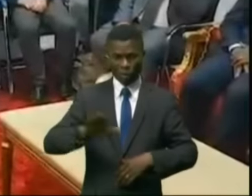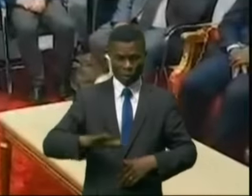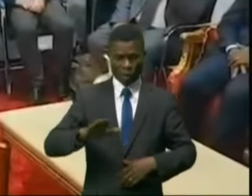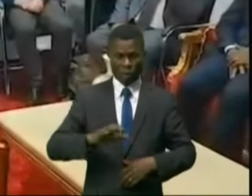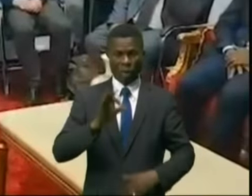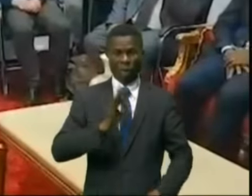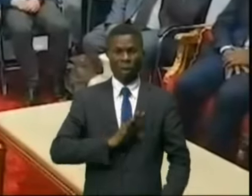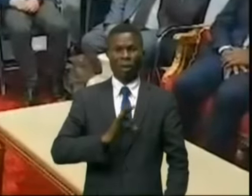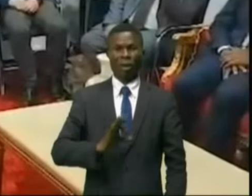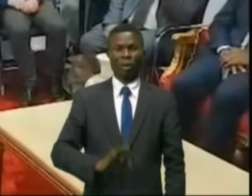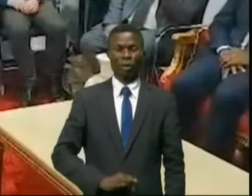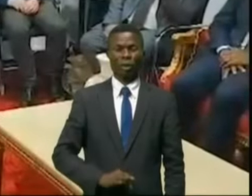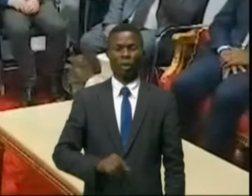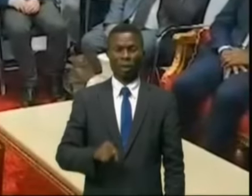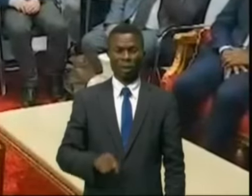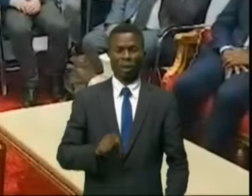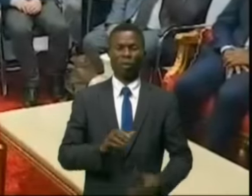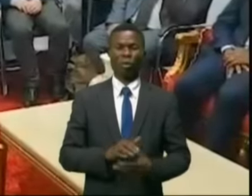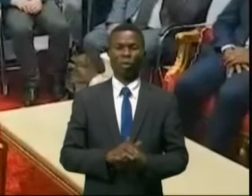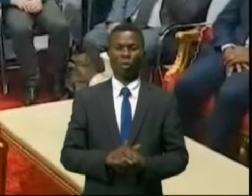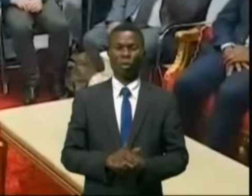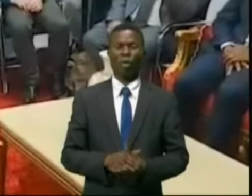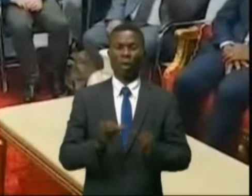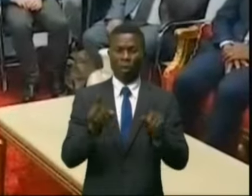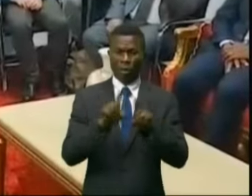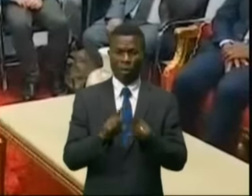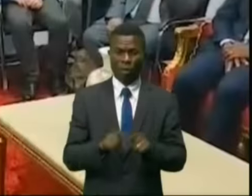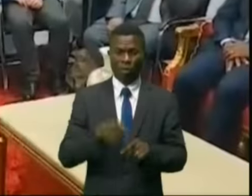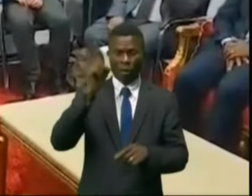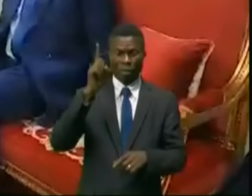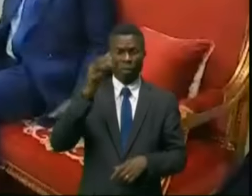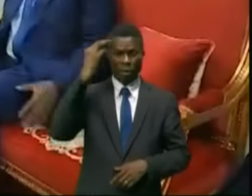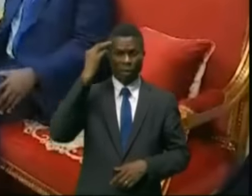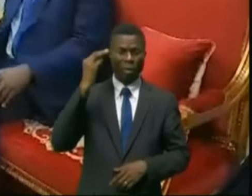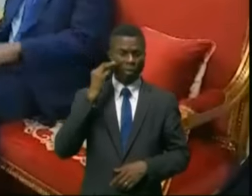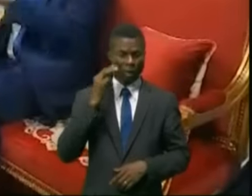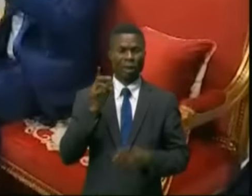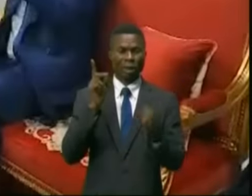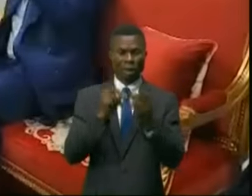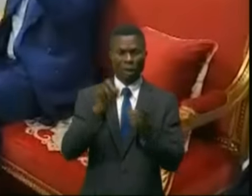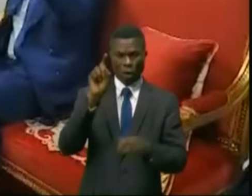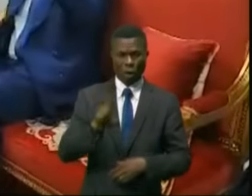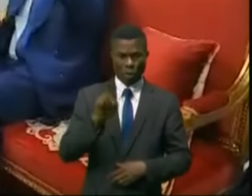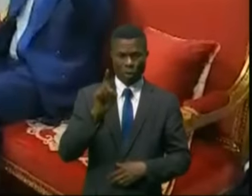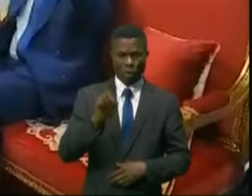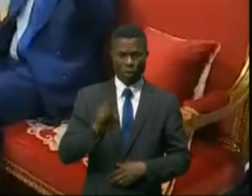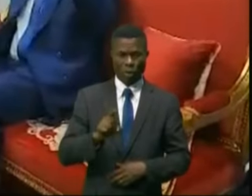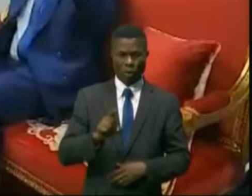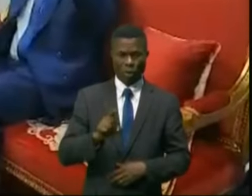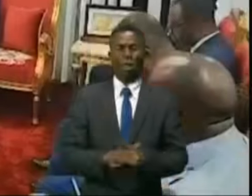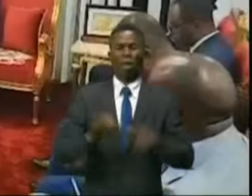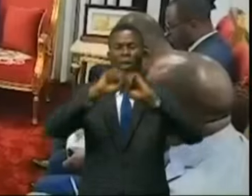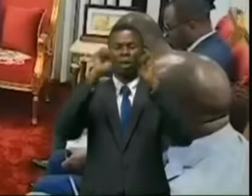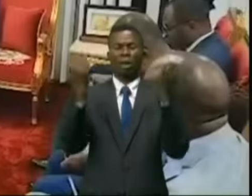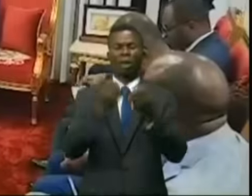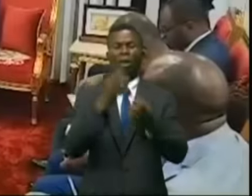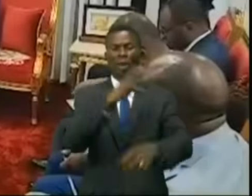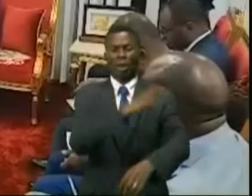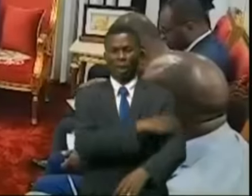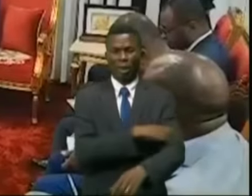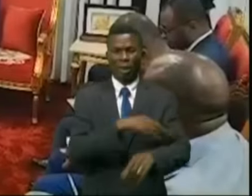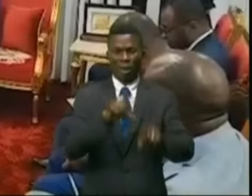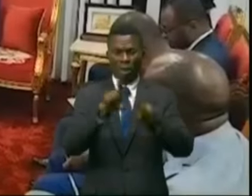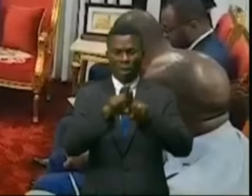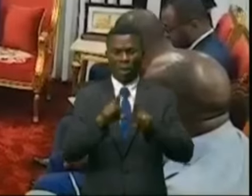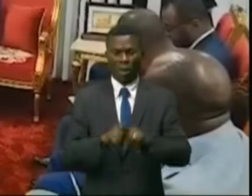Félix-Antoine Tchiseke Dutulombo, la première ministre, Judith Souminois, la société civile